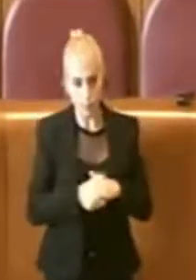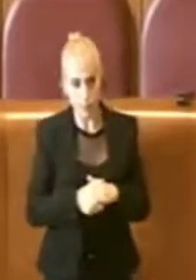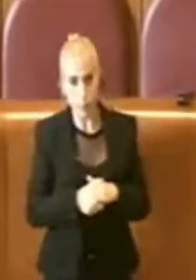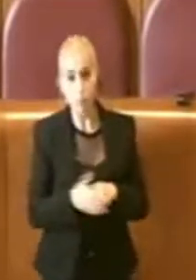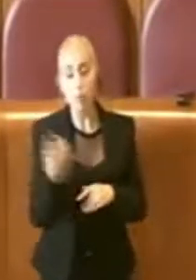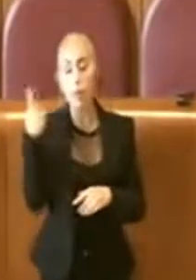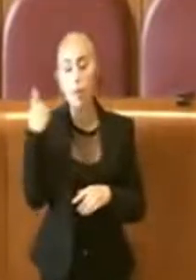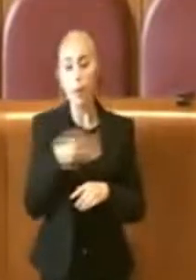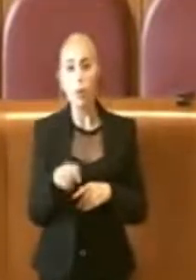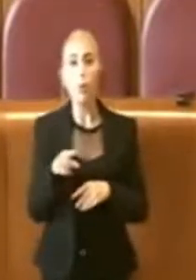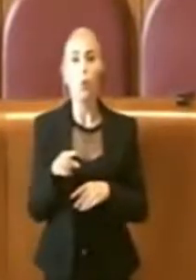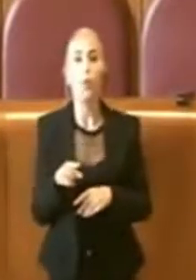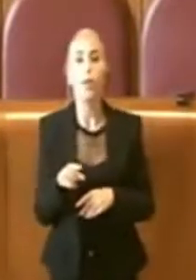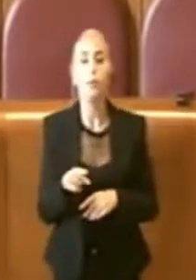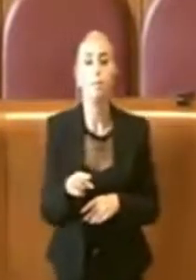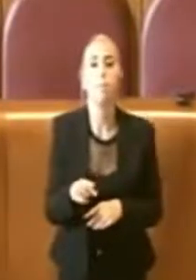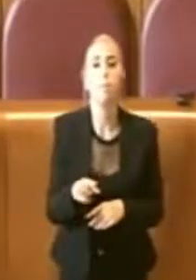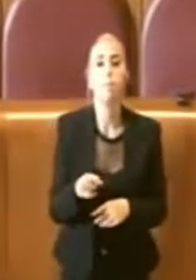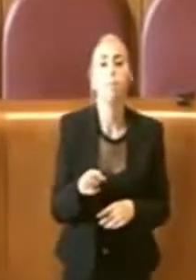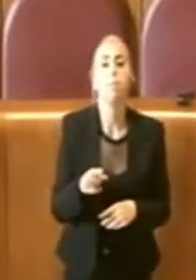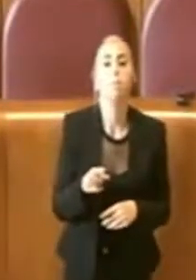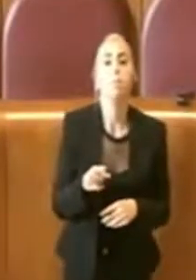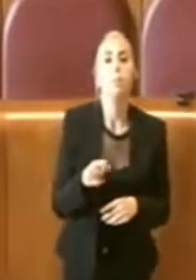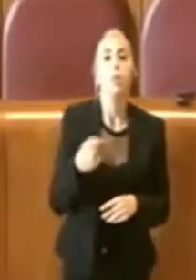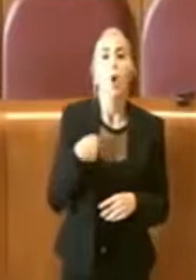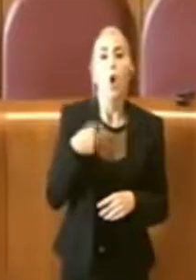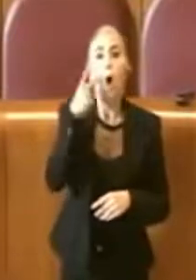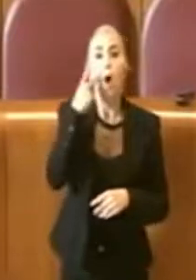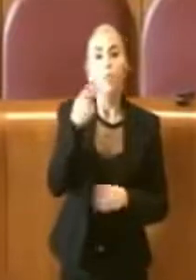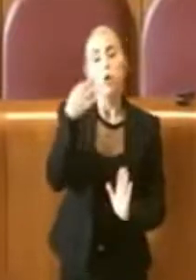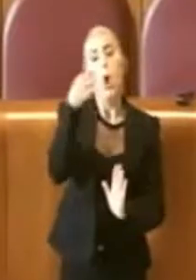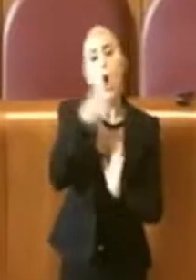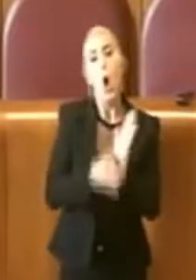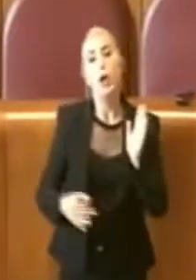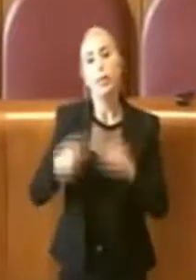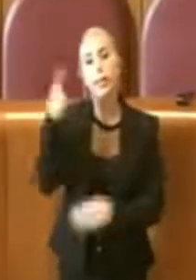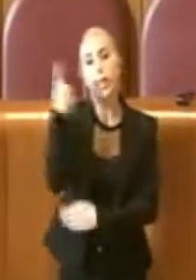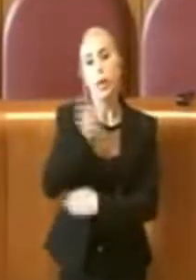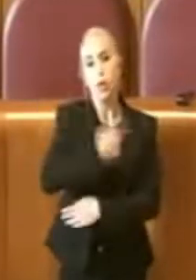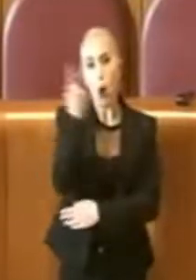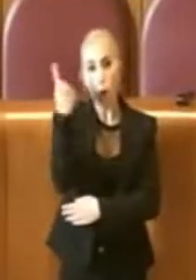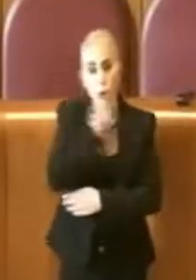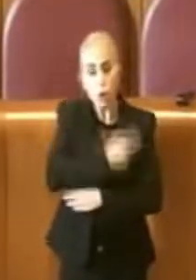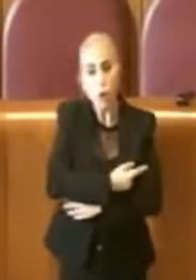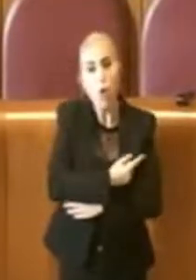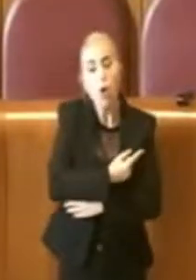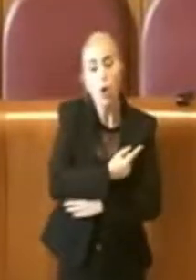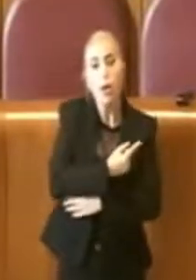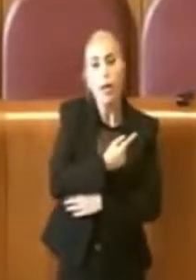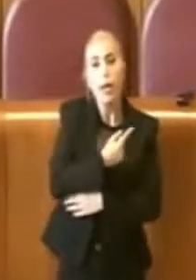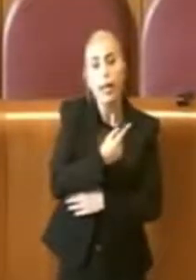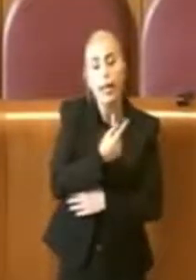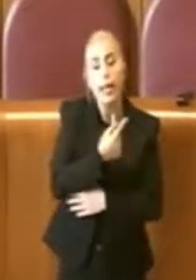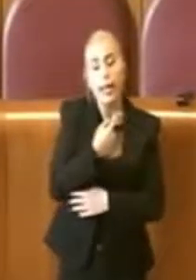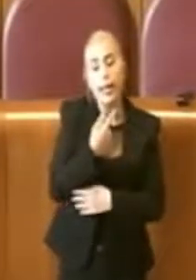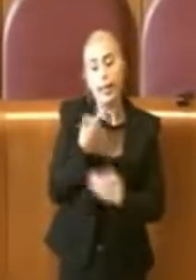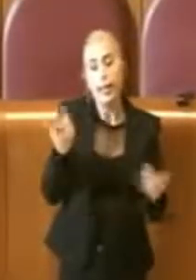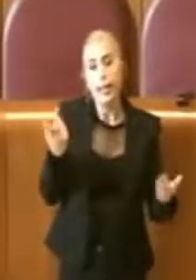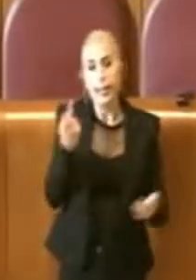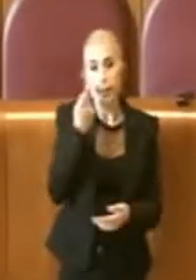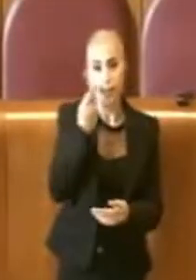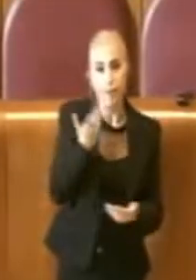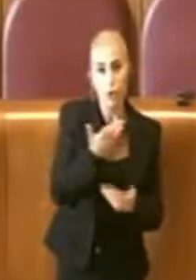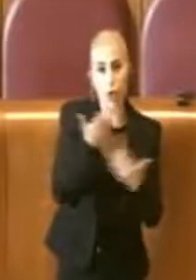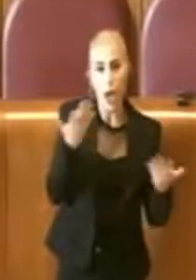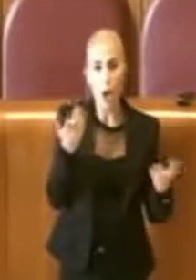Per cui, io credo che ci siano delle condizioni, ho visto gli ordini del giorno, e bene o male si rispecchiano tutti, chi più e chi